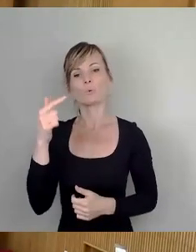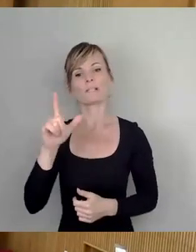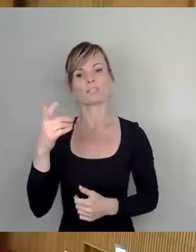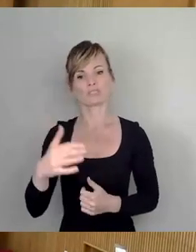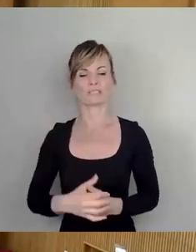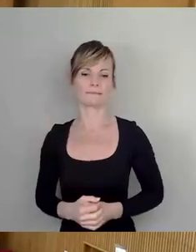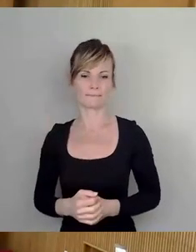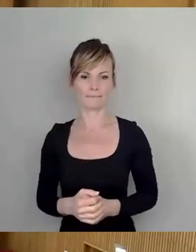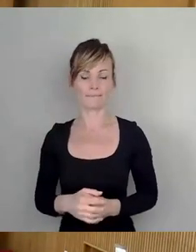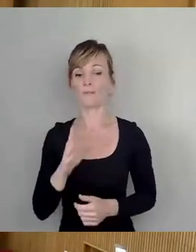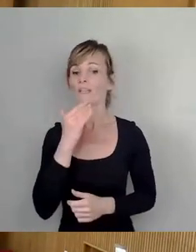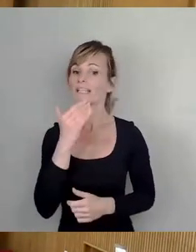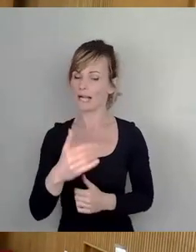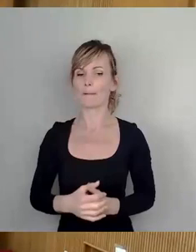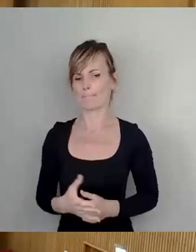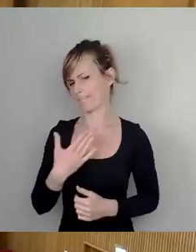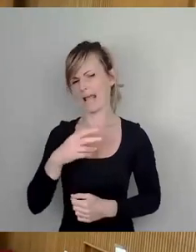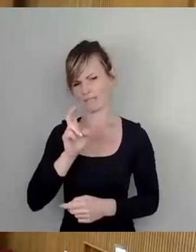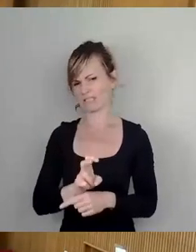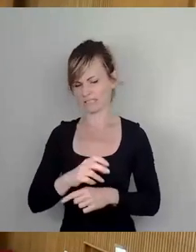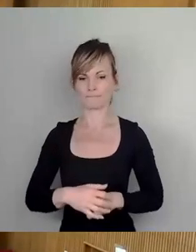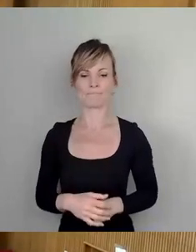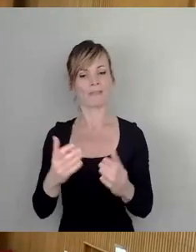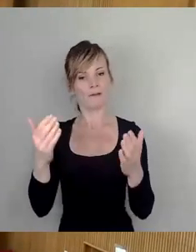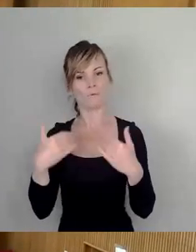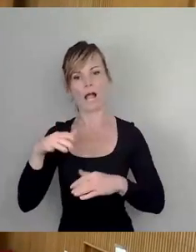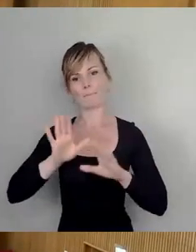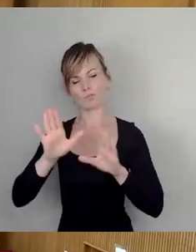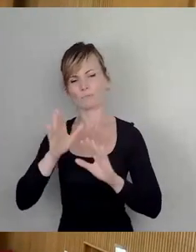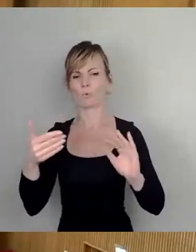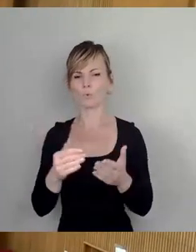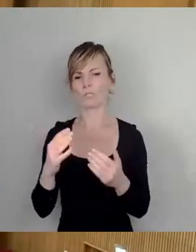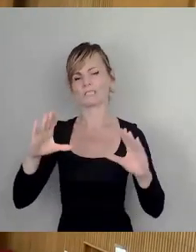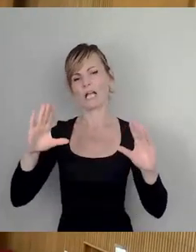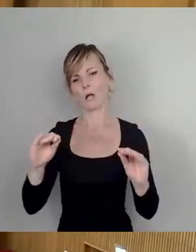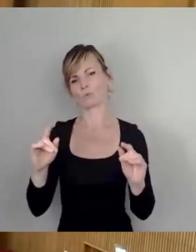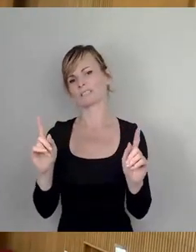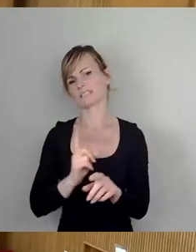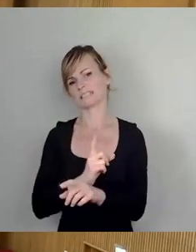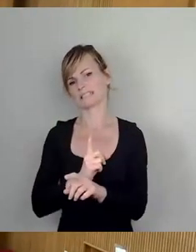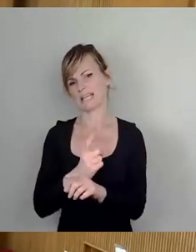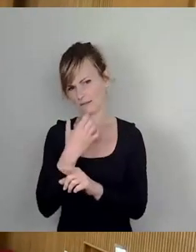Vielen Dank, ich würde gleich schon Platz machen. Ich würde noch vor der Abstimmung eine kurze Auszeit bitten. Okay,